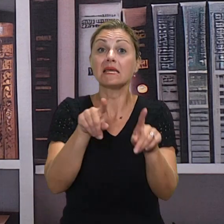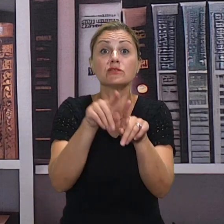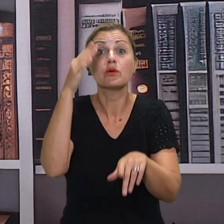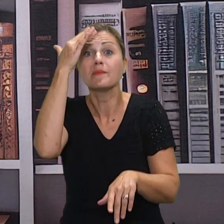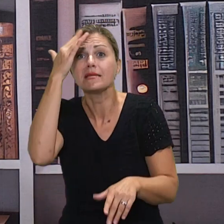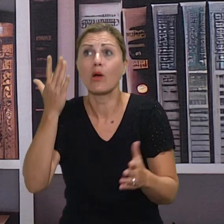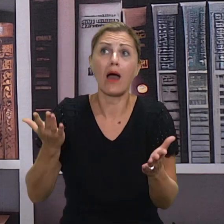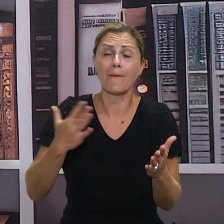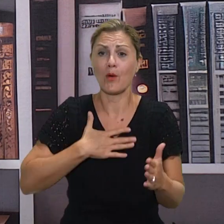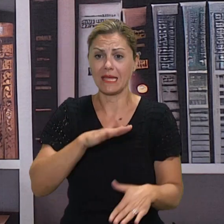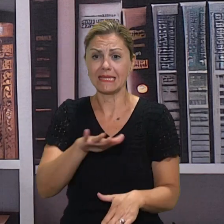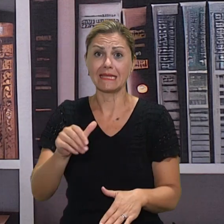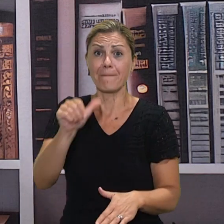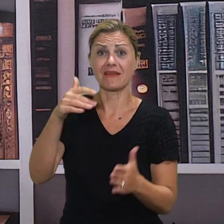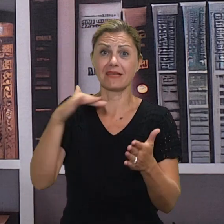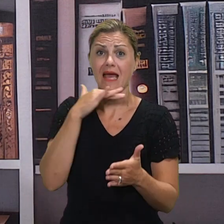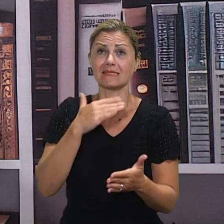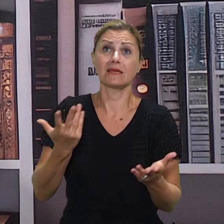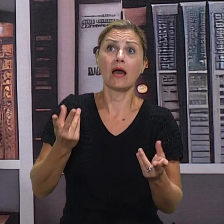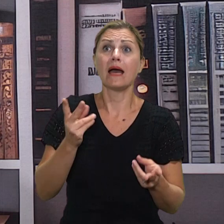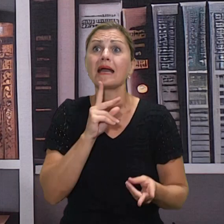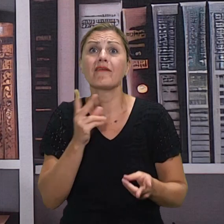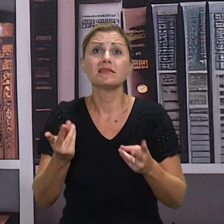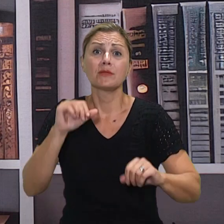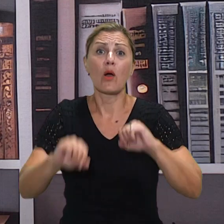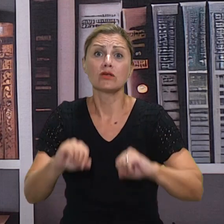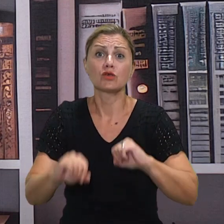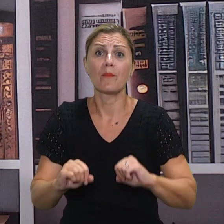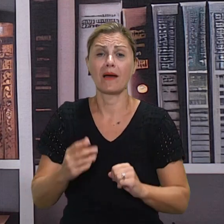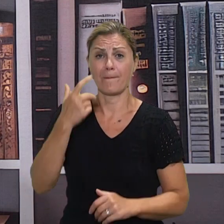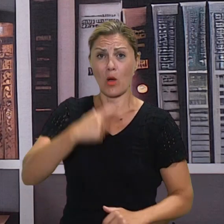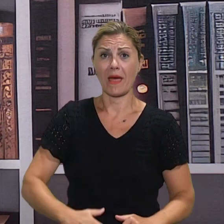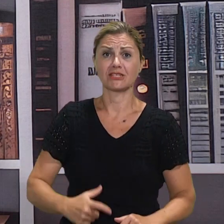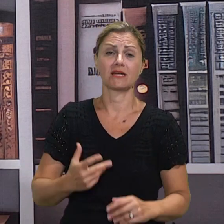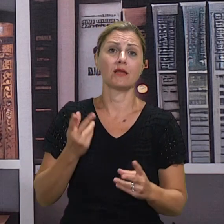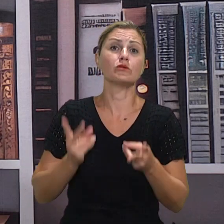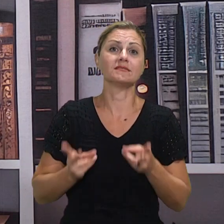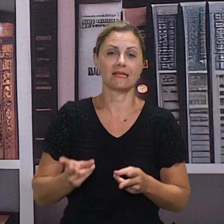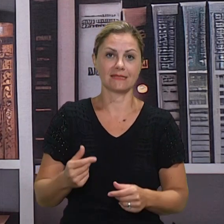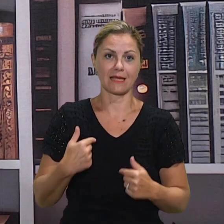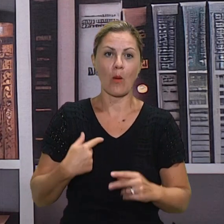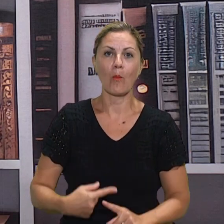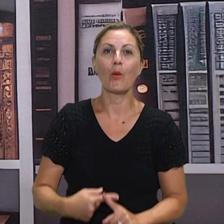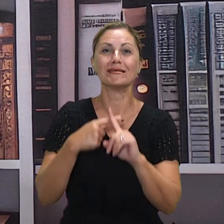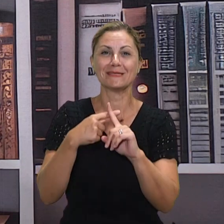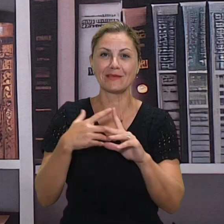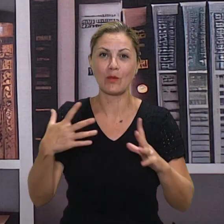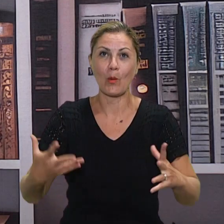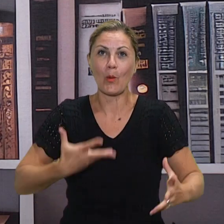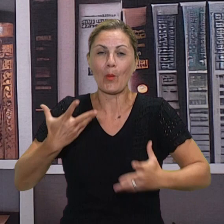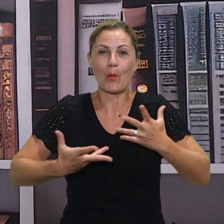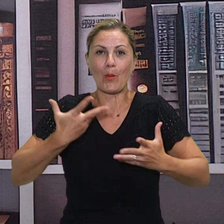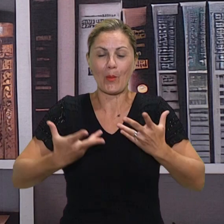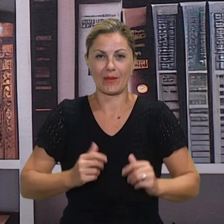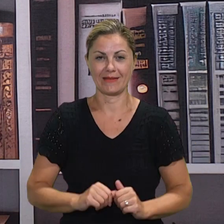razred. Što očekivati, kakva će biti učiteljica, tako je zapravo i nama isto jedno pozitivno uzbuđenje, jedna